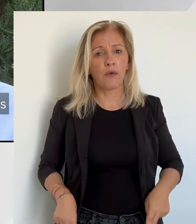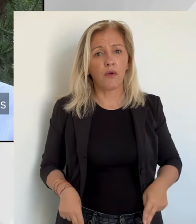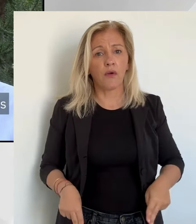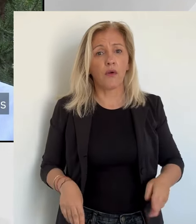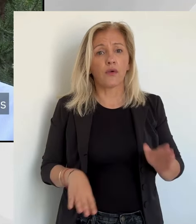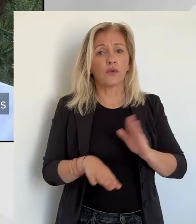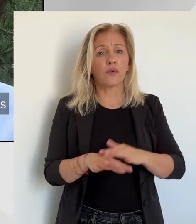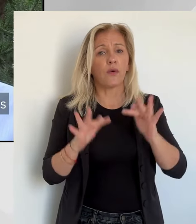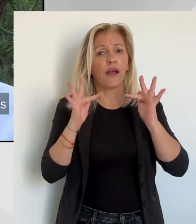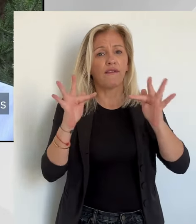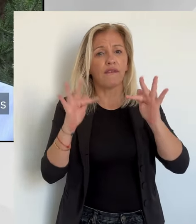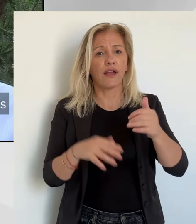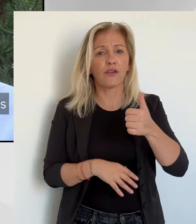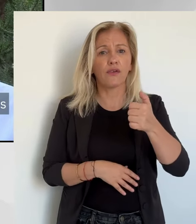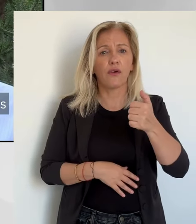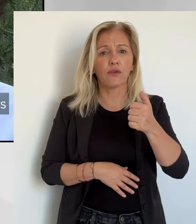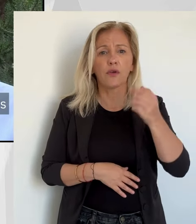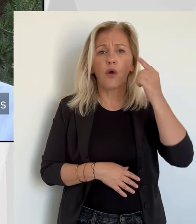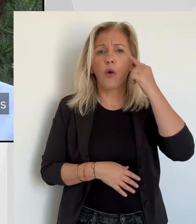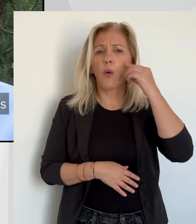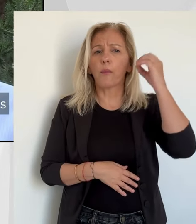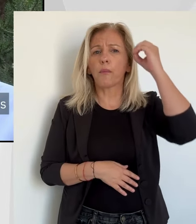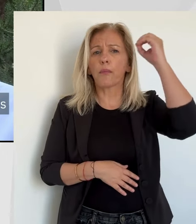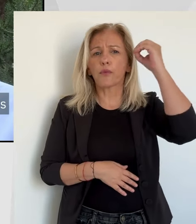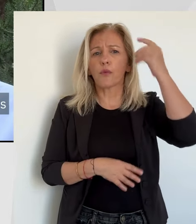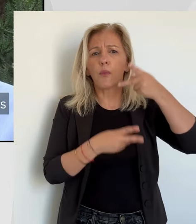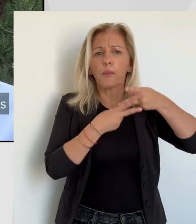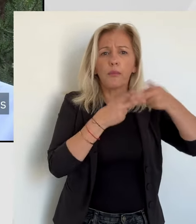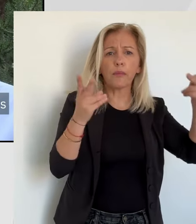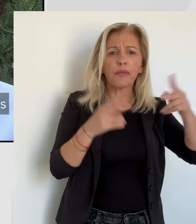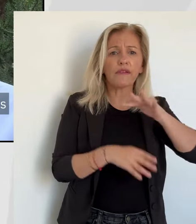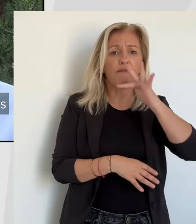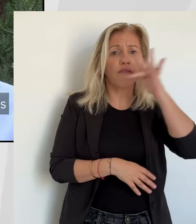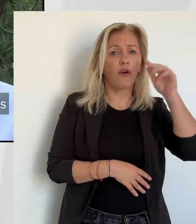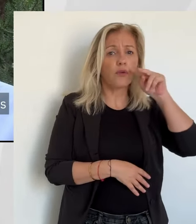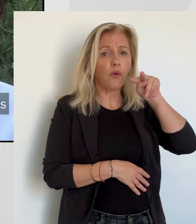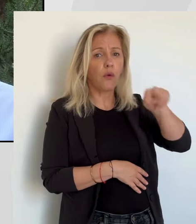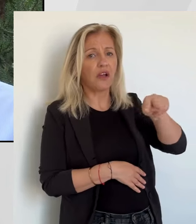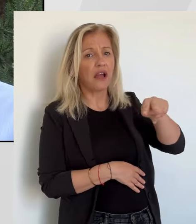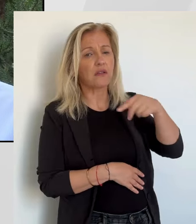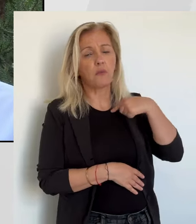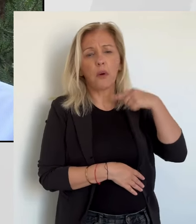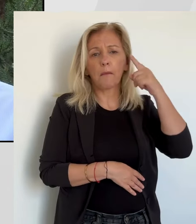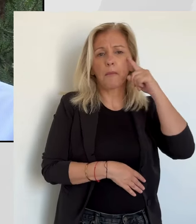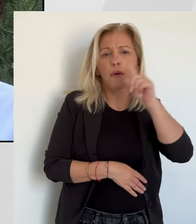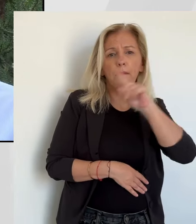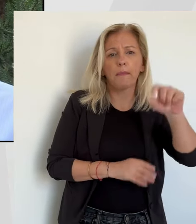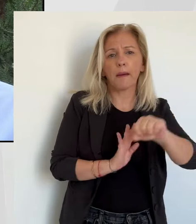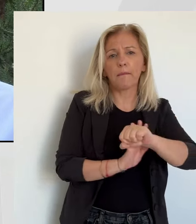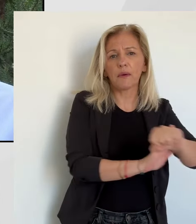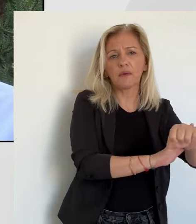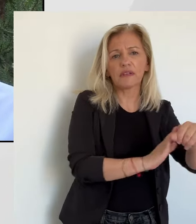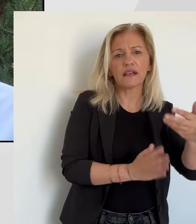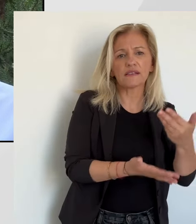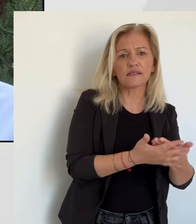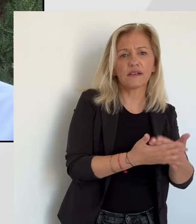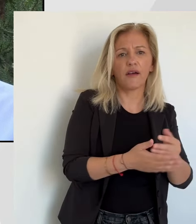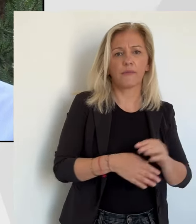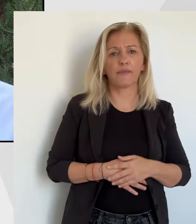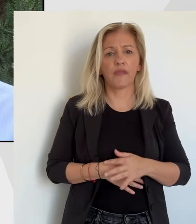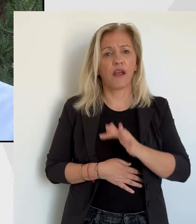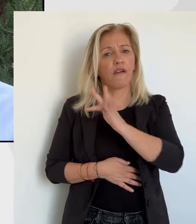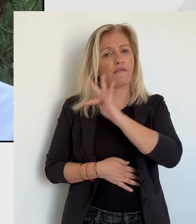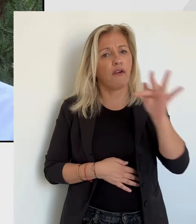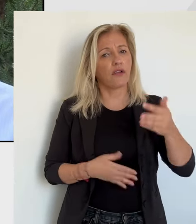sociale, économique et désormais politique. La vraie question,'est de savoir où va la France aujourd